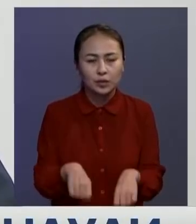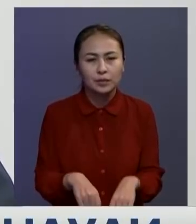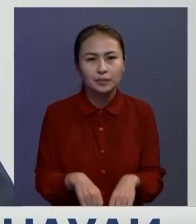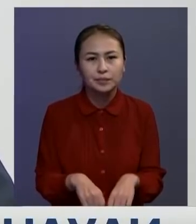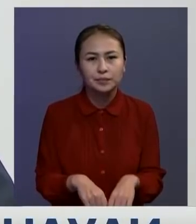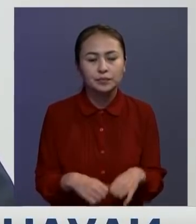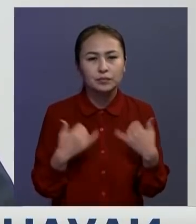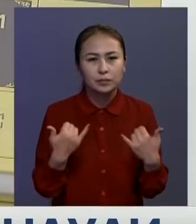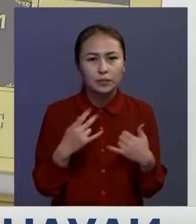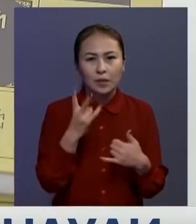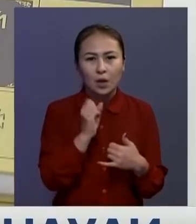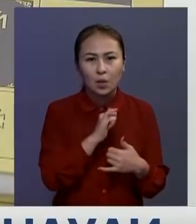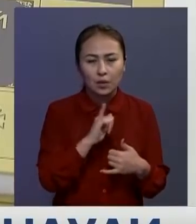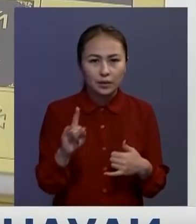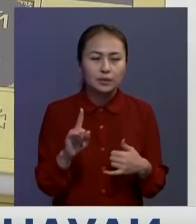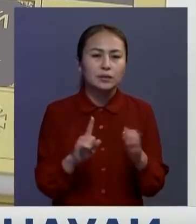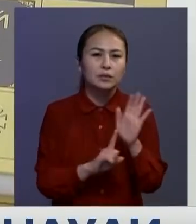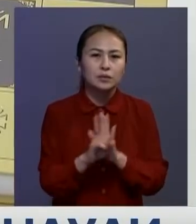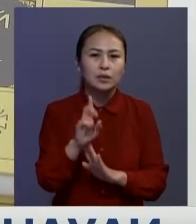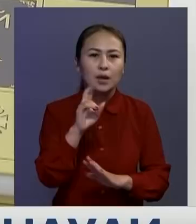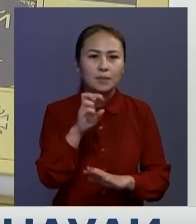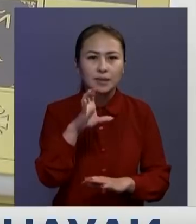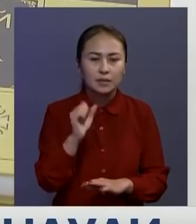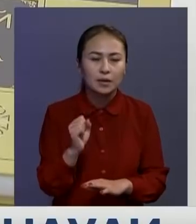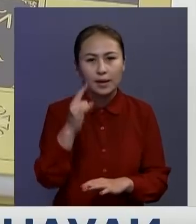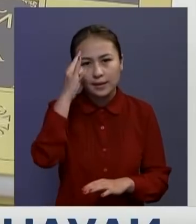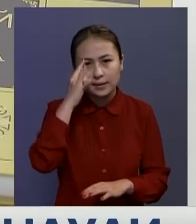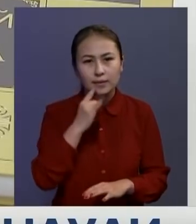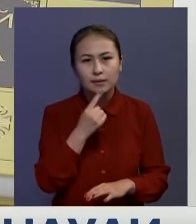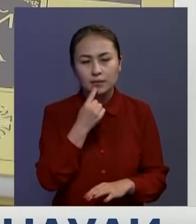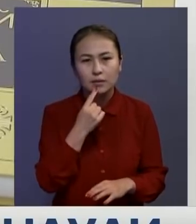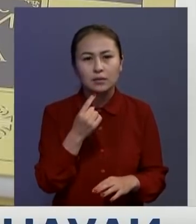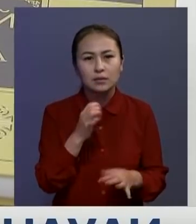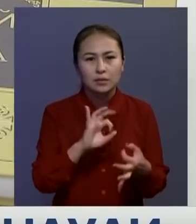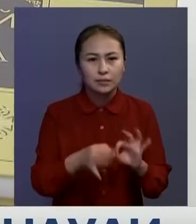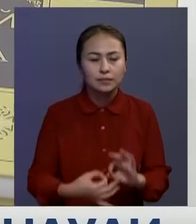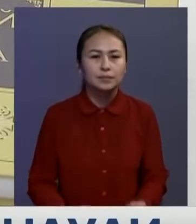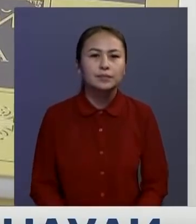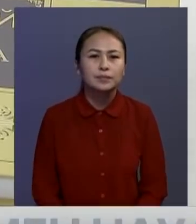Бүгін Навайдың Қамзатты еңбегі Қазақ тілінде жарқ көріп отыр.